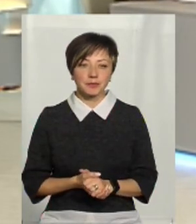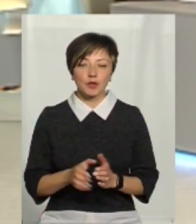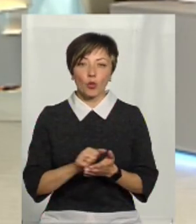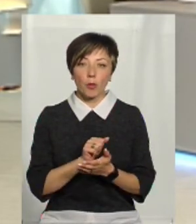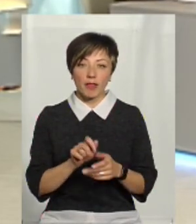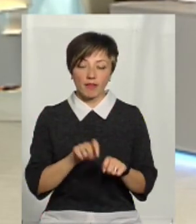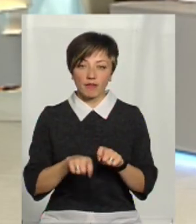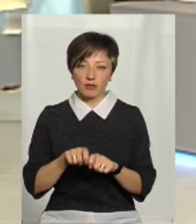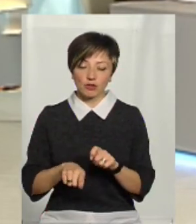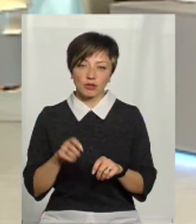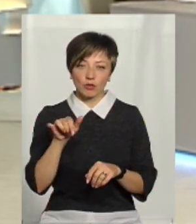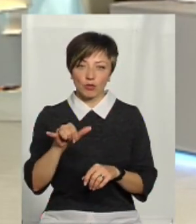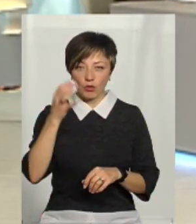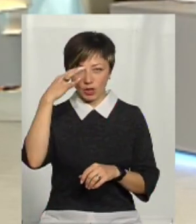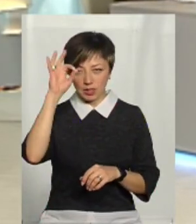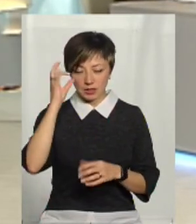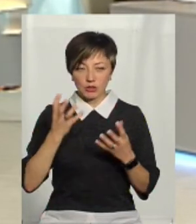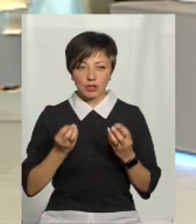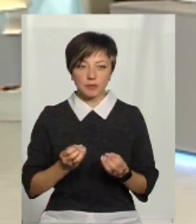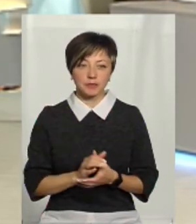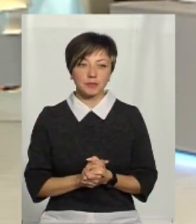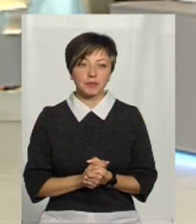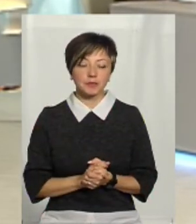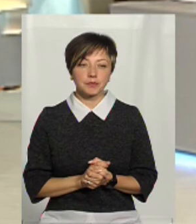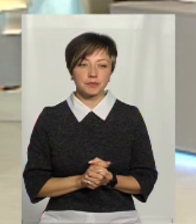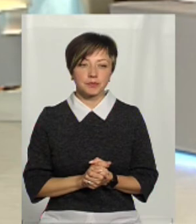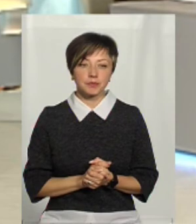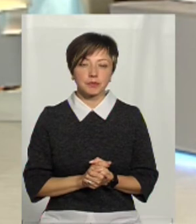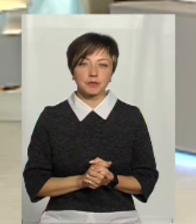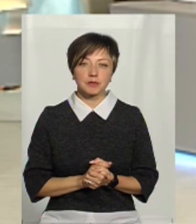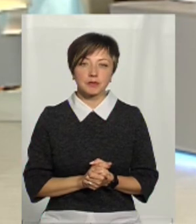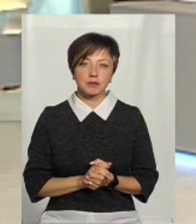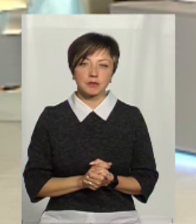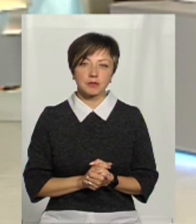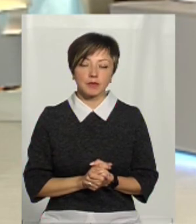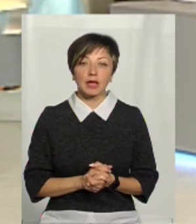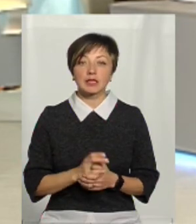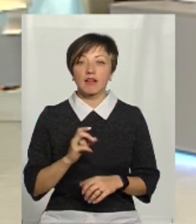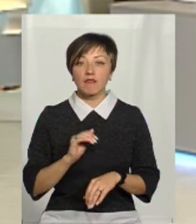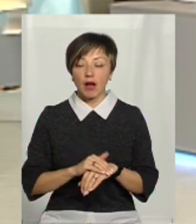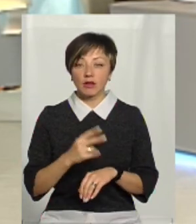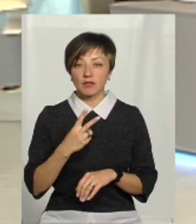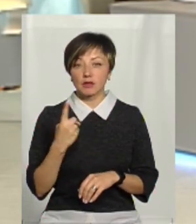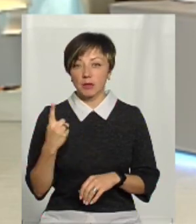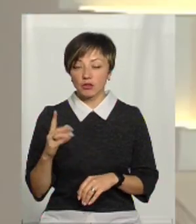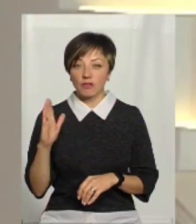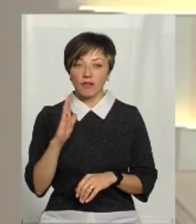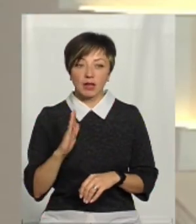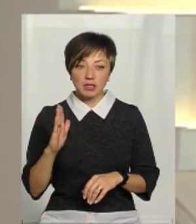документи вивчити, які знаходяться в поліції. Ну, поліція так, за фактом, який мав місце 21